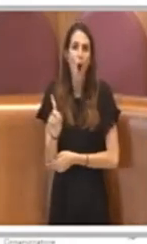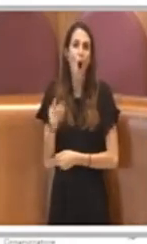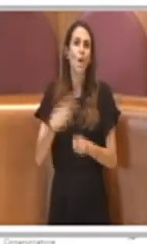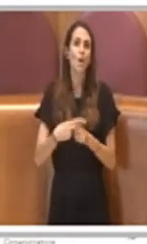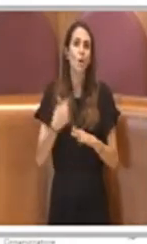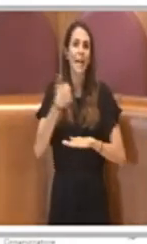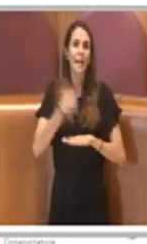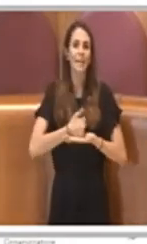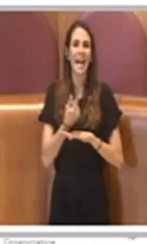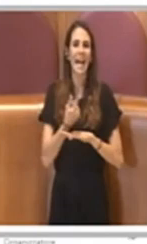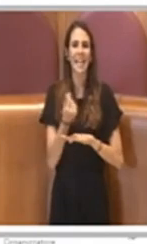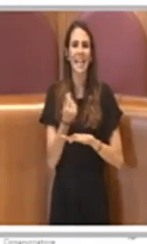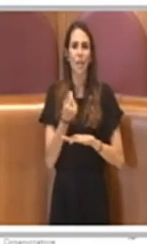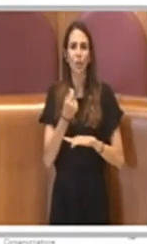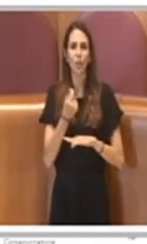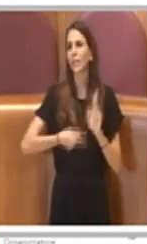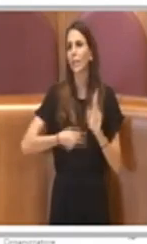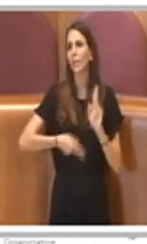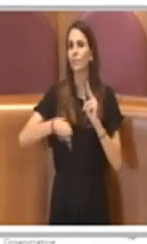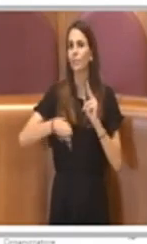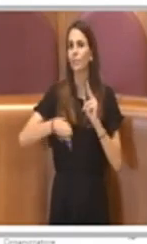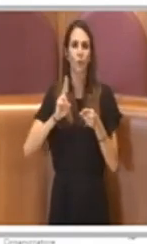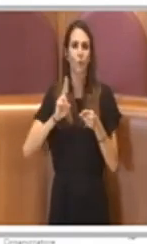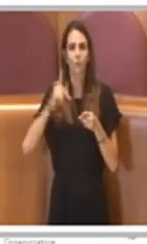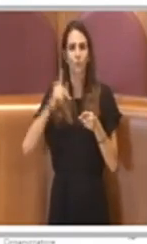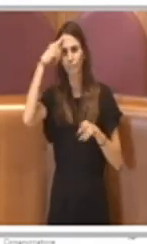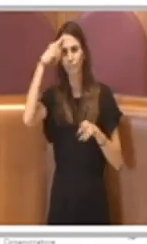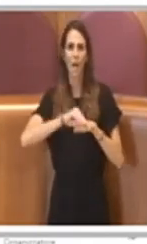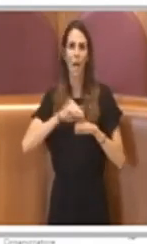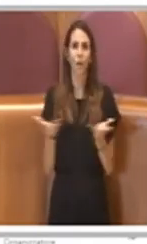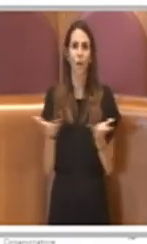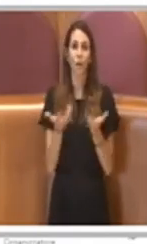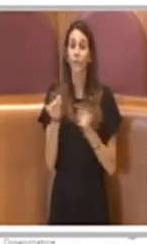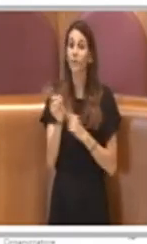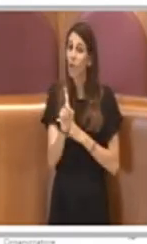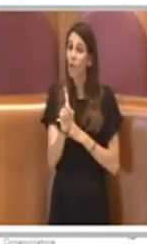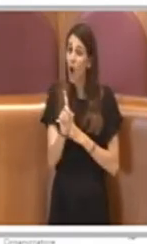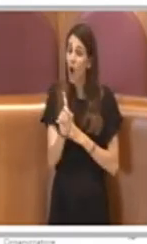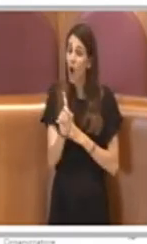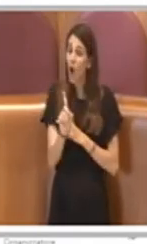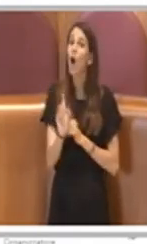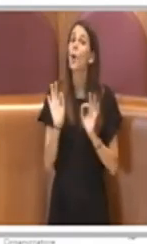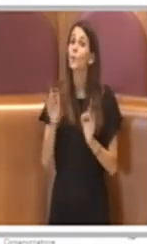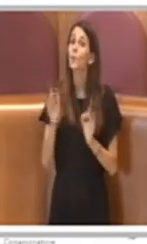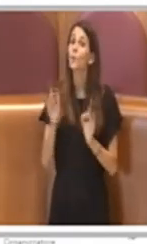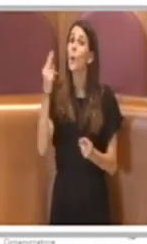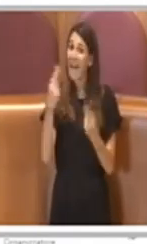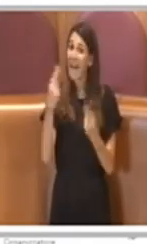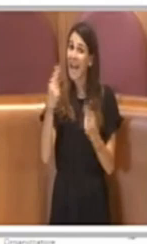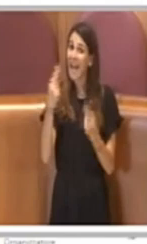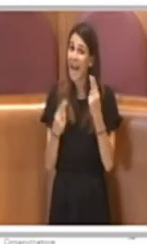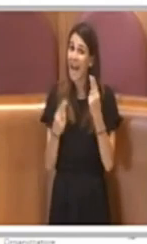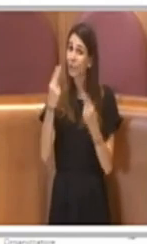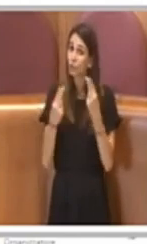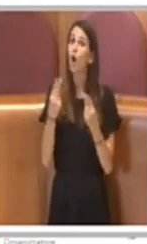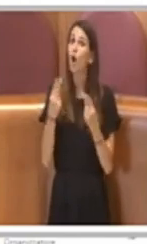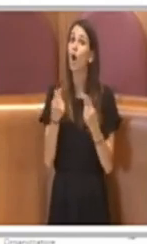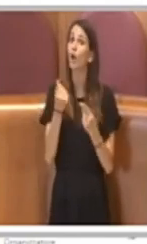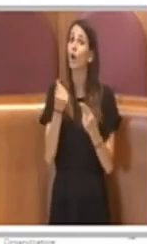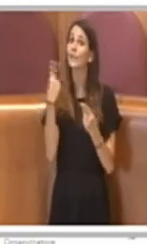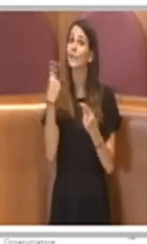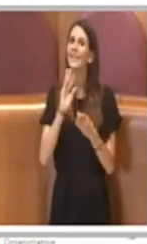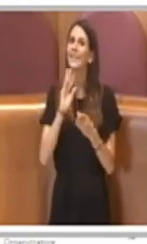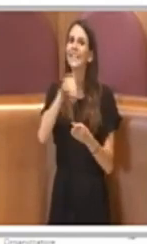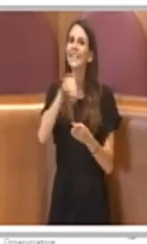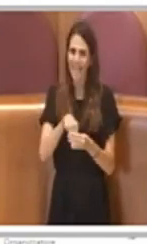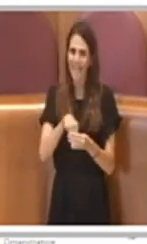risorse interne del bilancio municipale già assegnate in precedenza che il municipio ha chiesto di